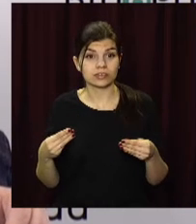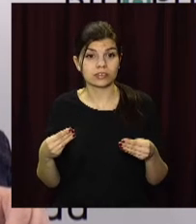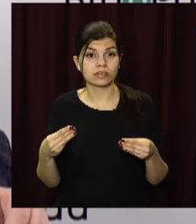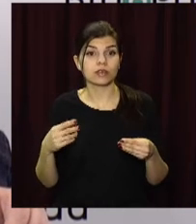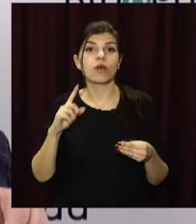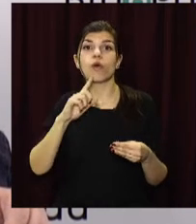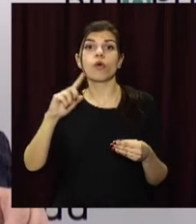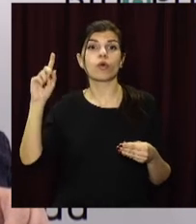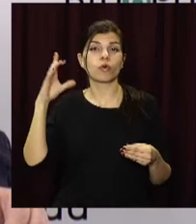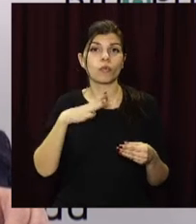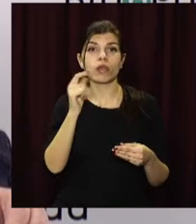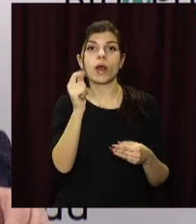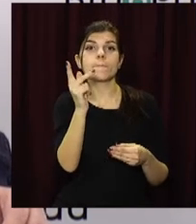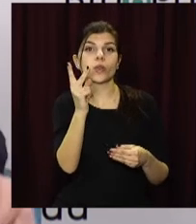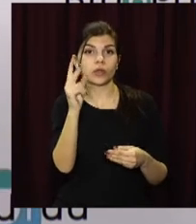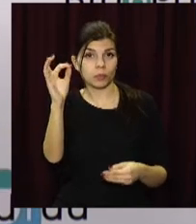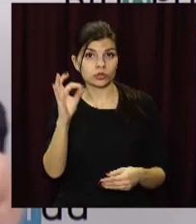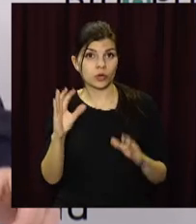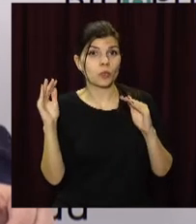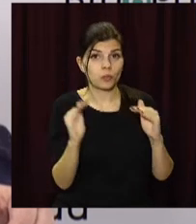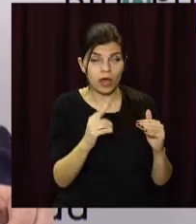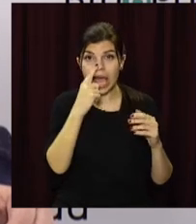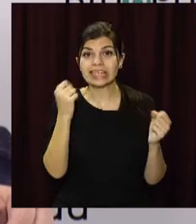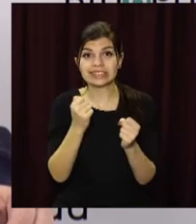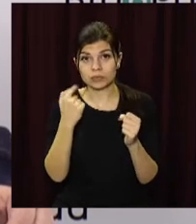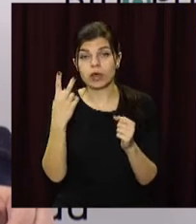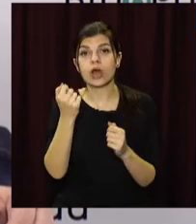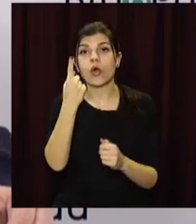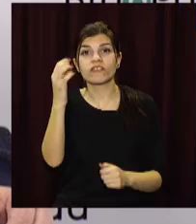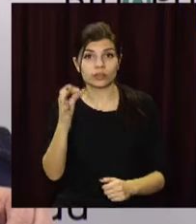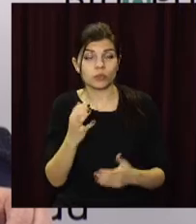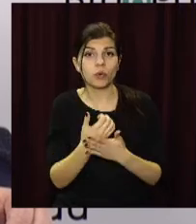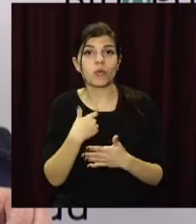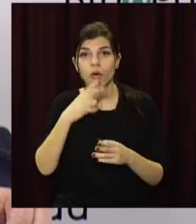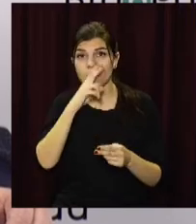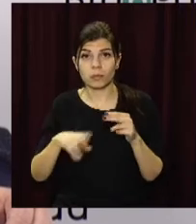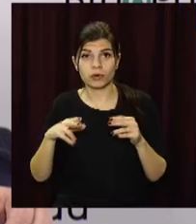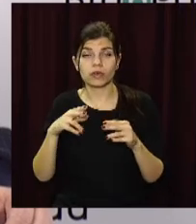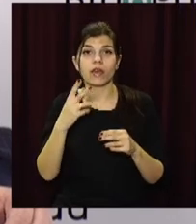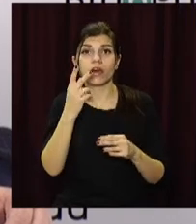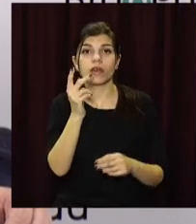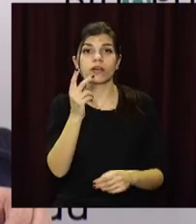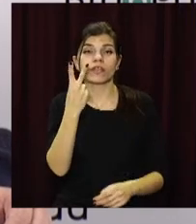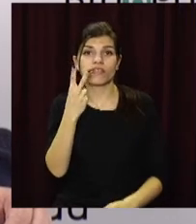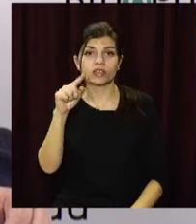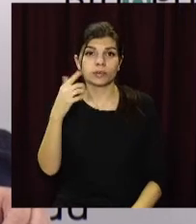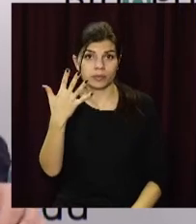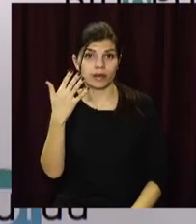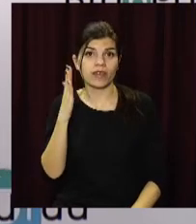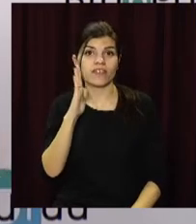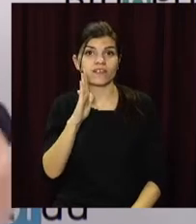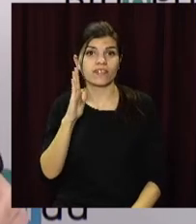він знизив десь на 1,5 відсотки. І зимовий він десь на відсоток. Тому ми втратили близько 2,5 відсотків ВВП